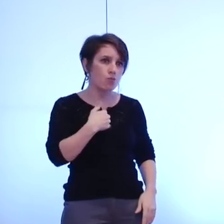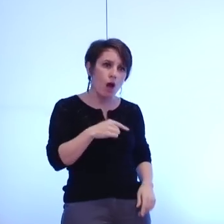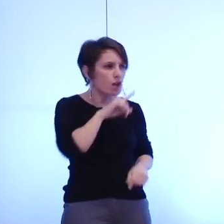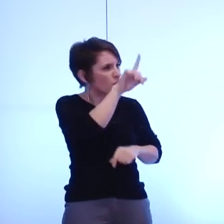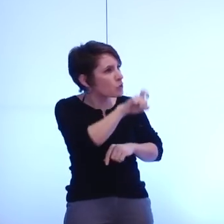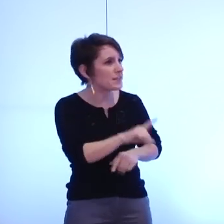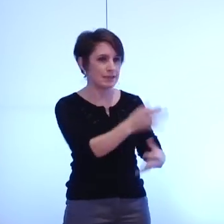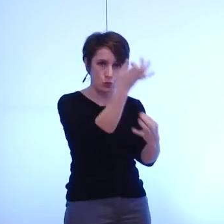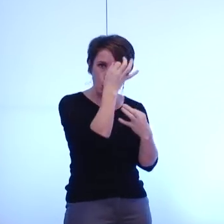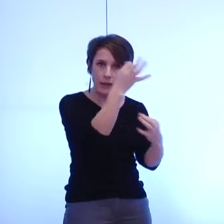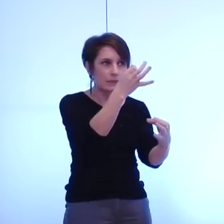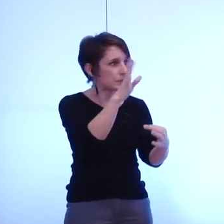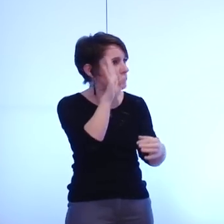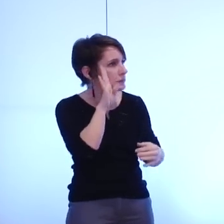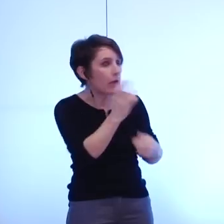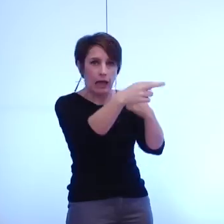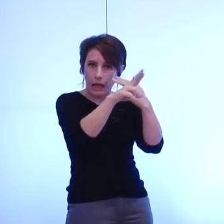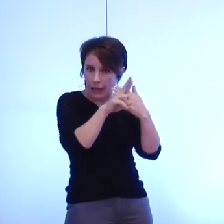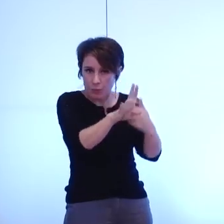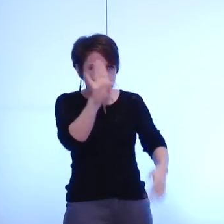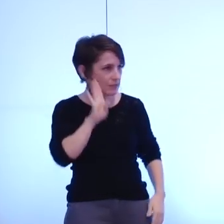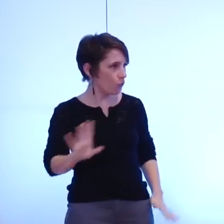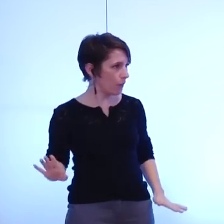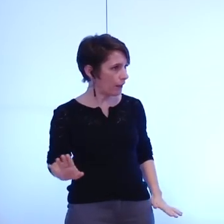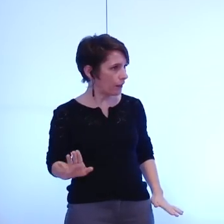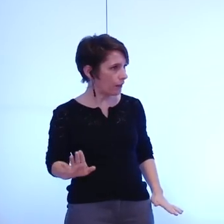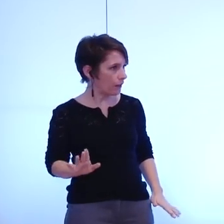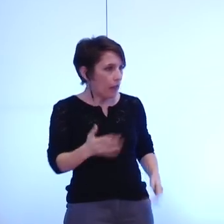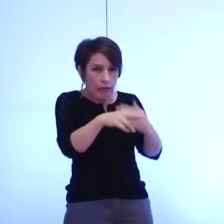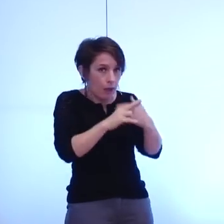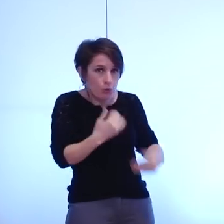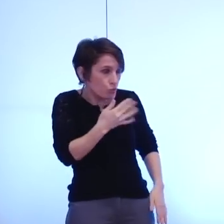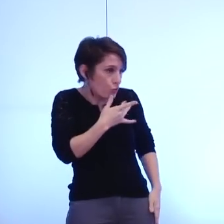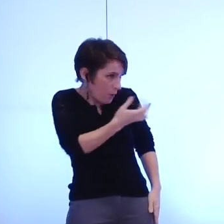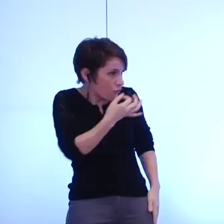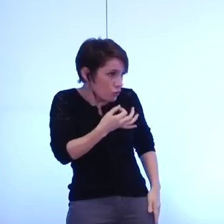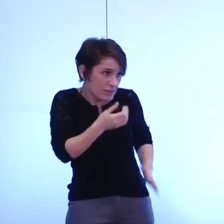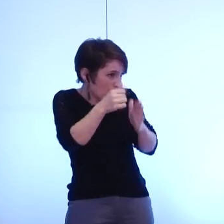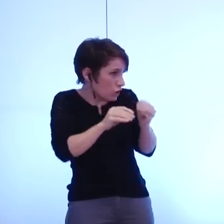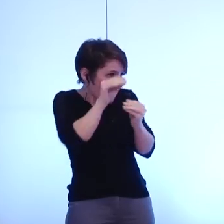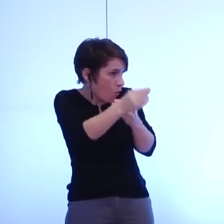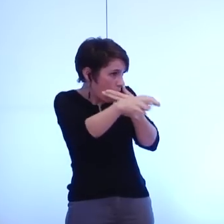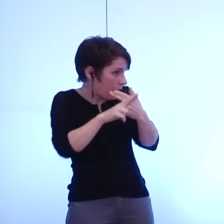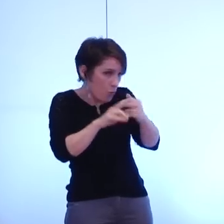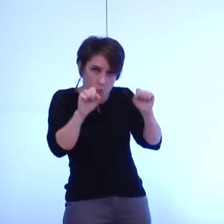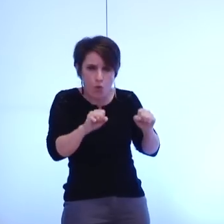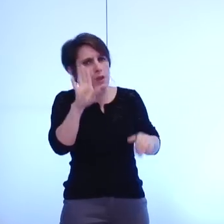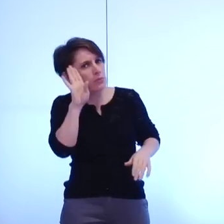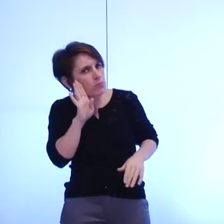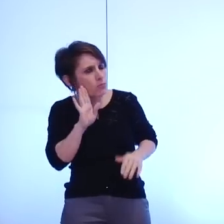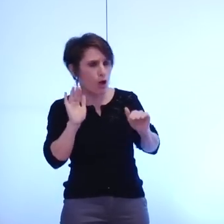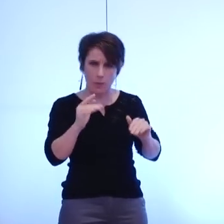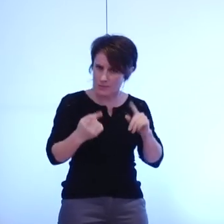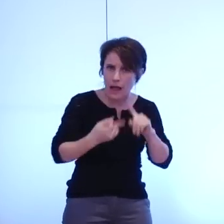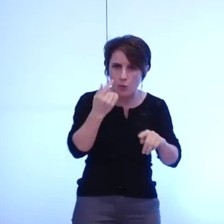je voudrais savoir si vous pouviez me faire la réponse si vous n'avez pas la réponse dites-le moi vous m donnerez le mois prochain c'est pas un problème mais ça me paraît important de